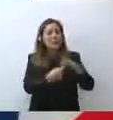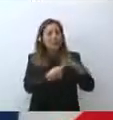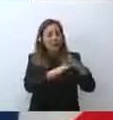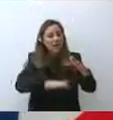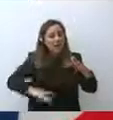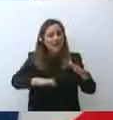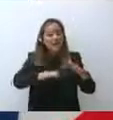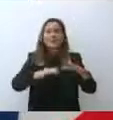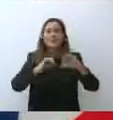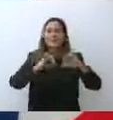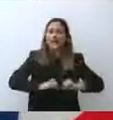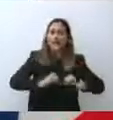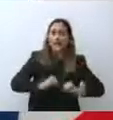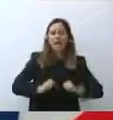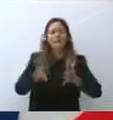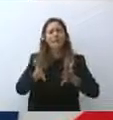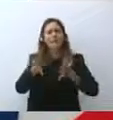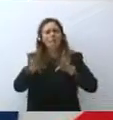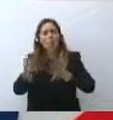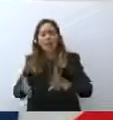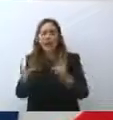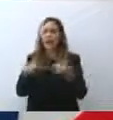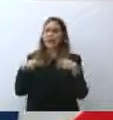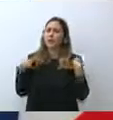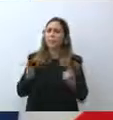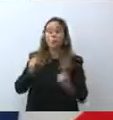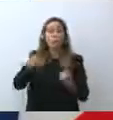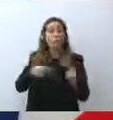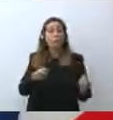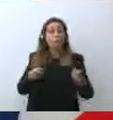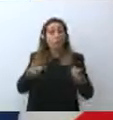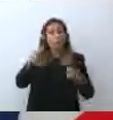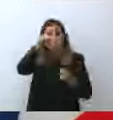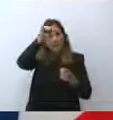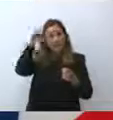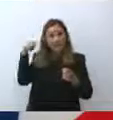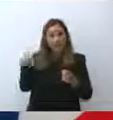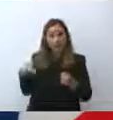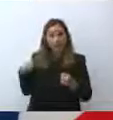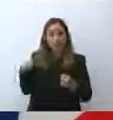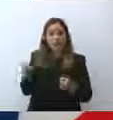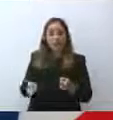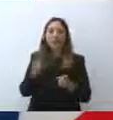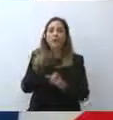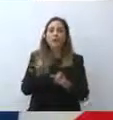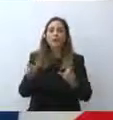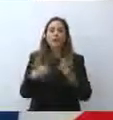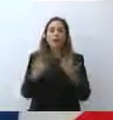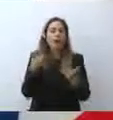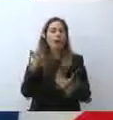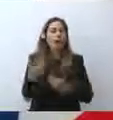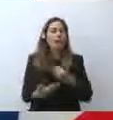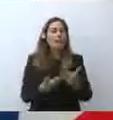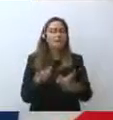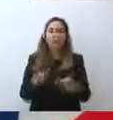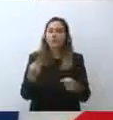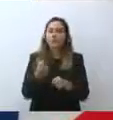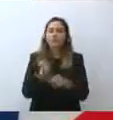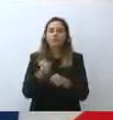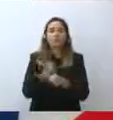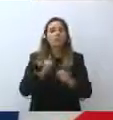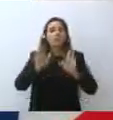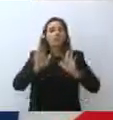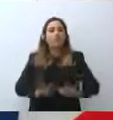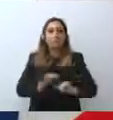a tutti coloro che anche durante l'estate non si sono fermati, hanno lavorato alla cremente per proseguire questa